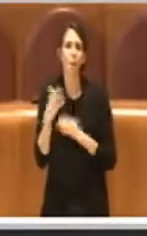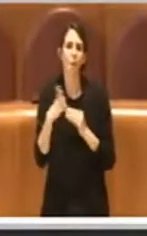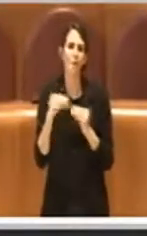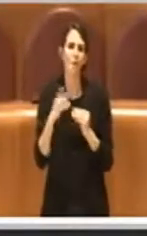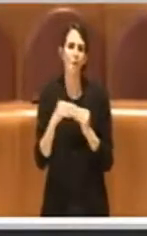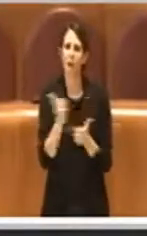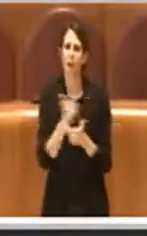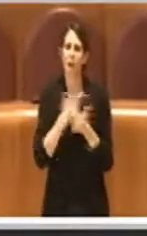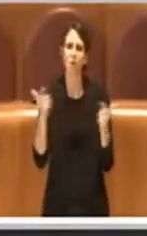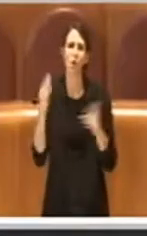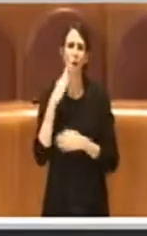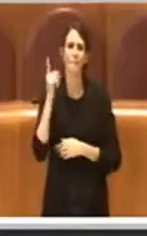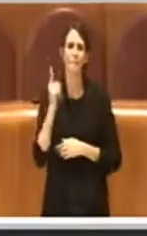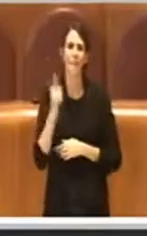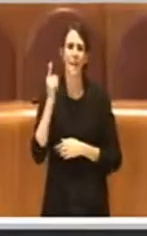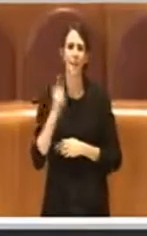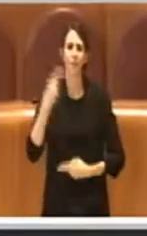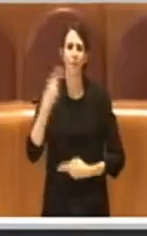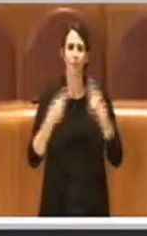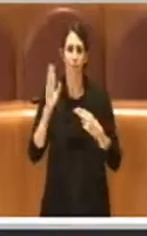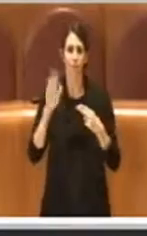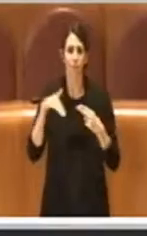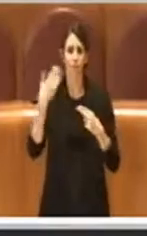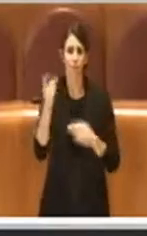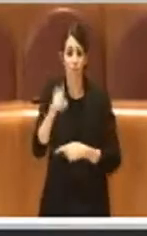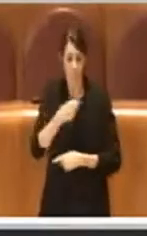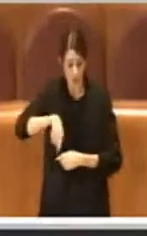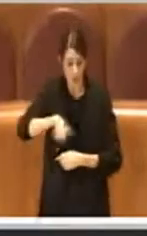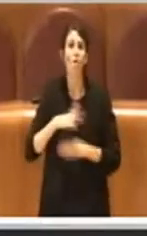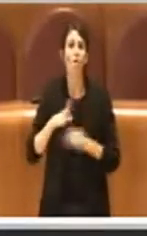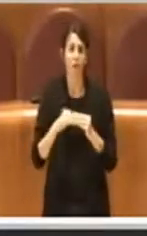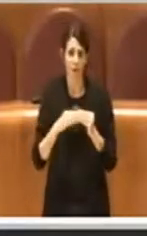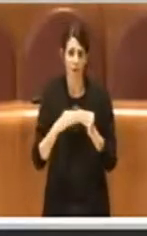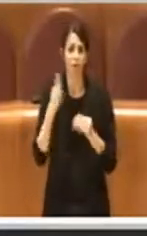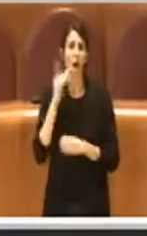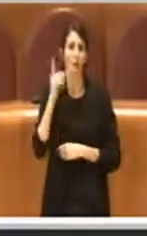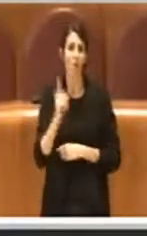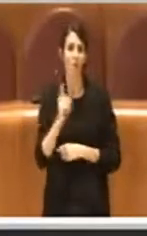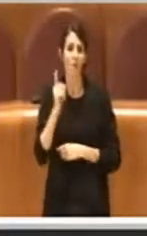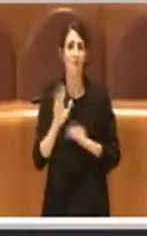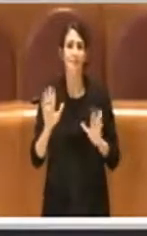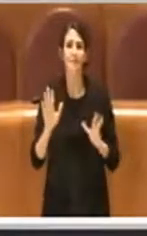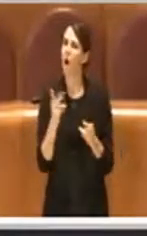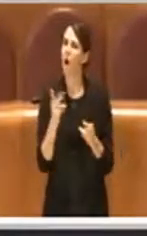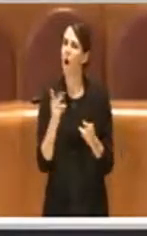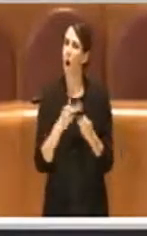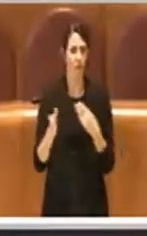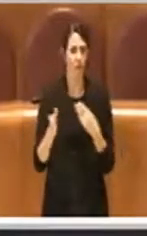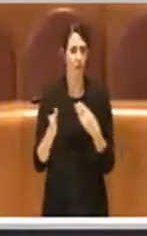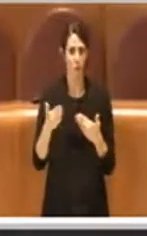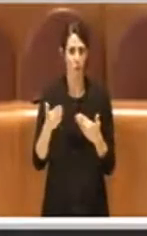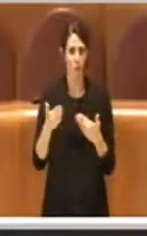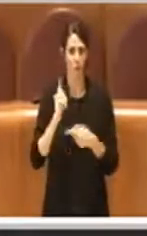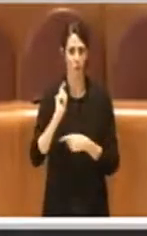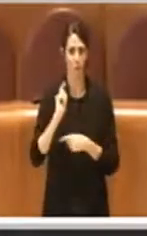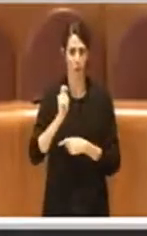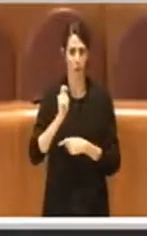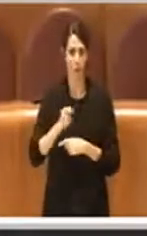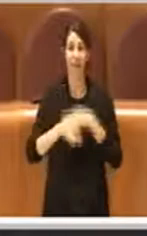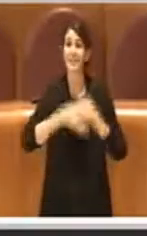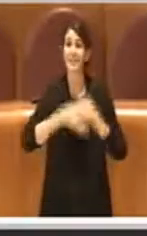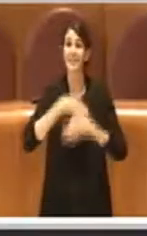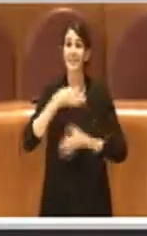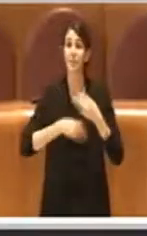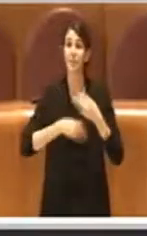anche noi ne stiamo facendo qualcuno in maniera molto misurata, ma li mettiamo in bilancio subito dopo e non li diamo